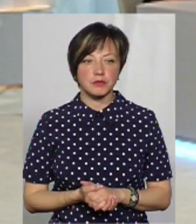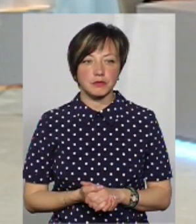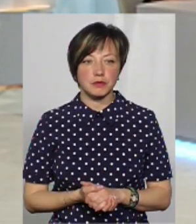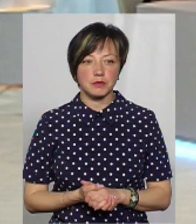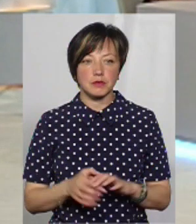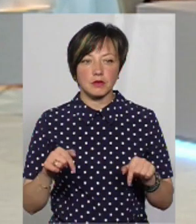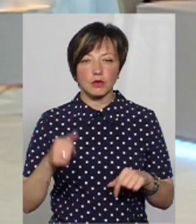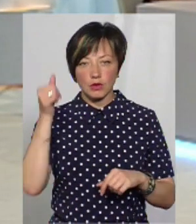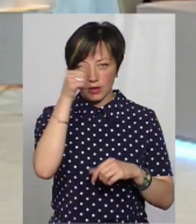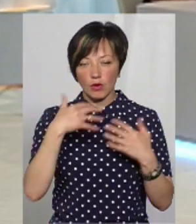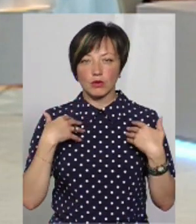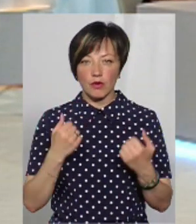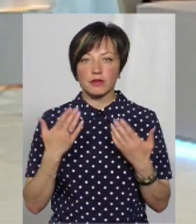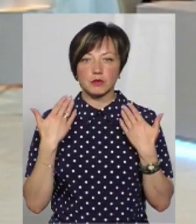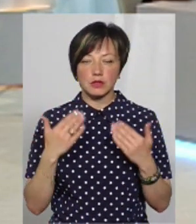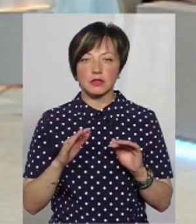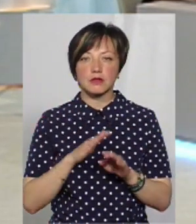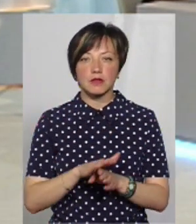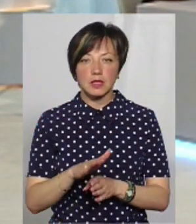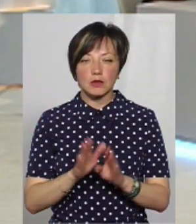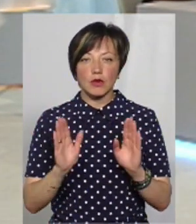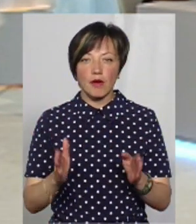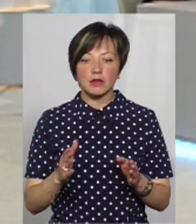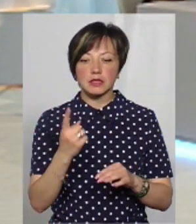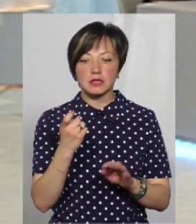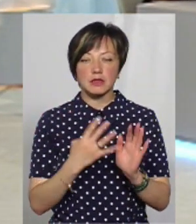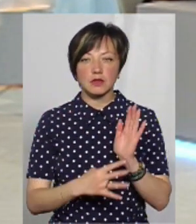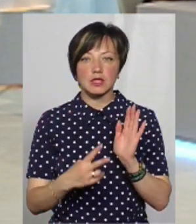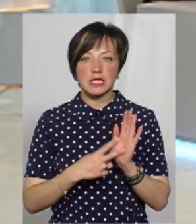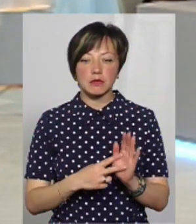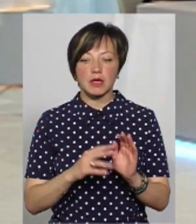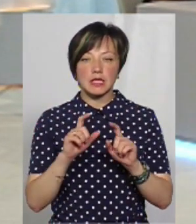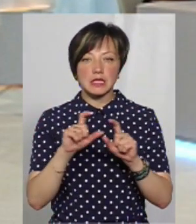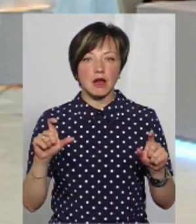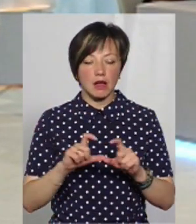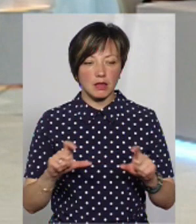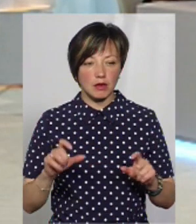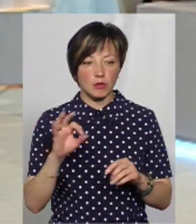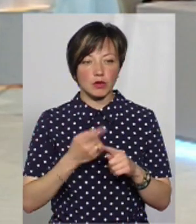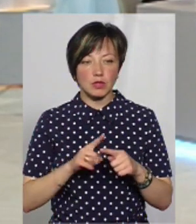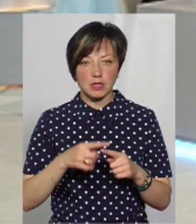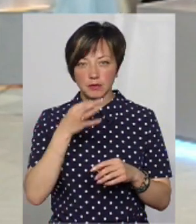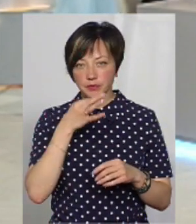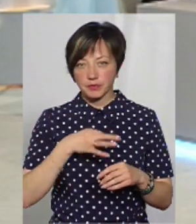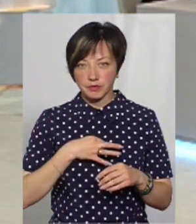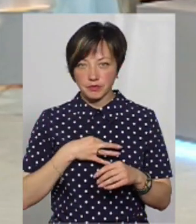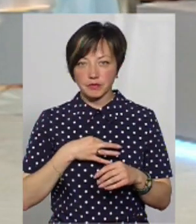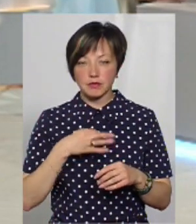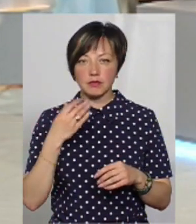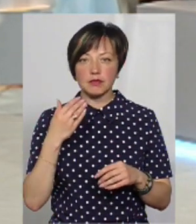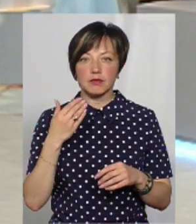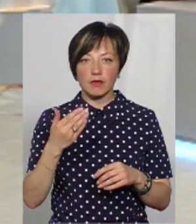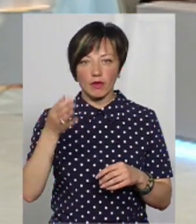Цьогоріч оздоровлення та відпочинок дітей області буде здійснюватись у 197 дитячих закладах. Ви про це теж